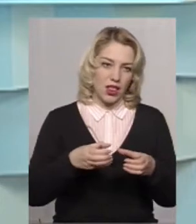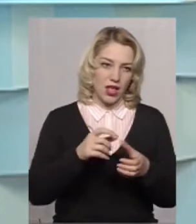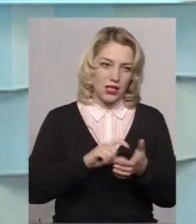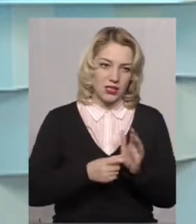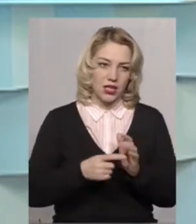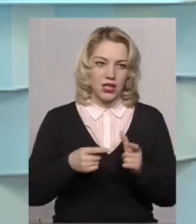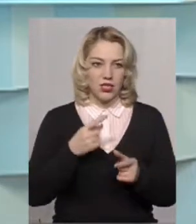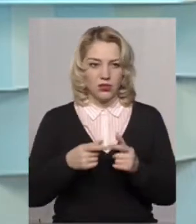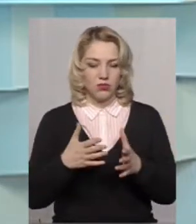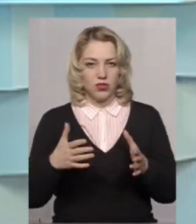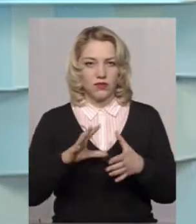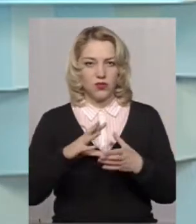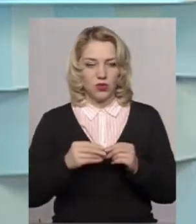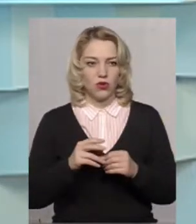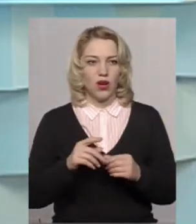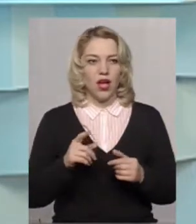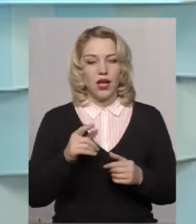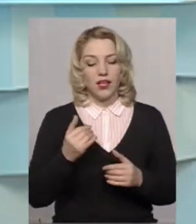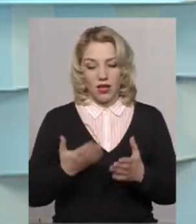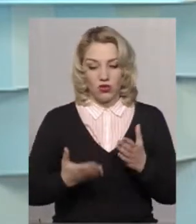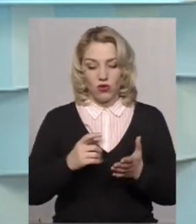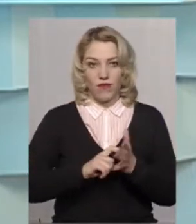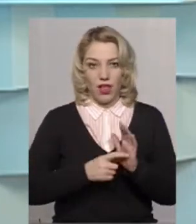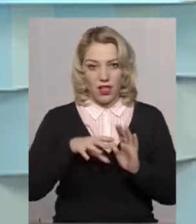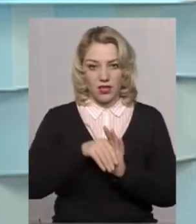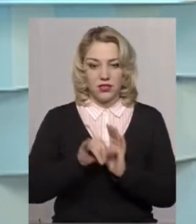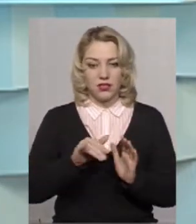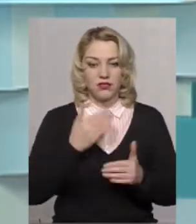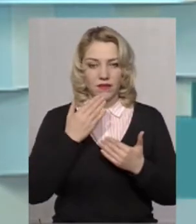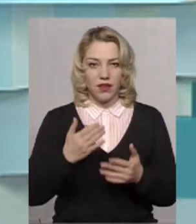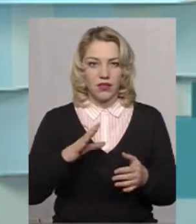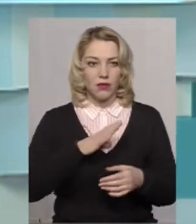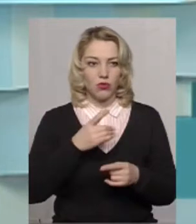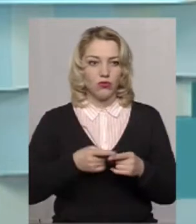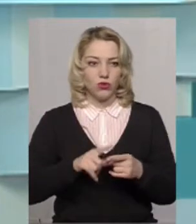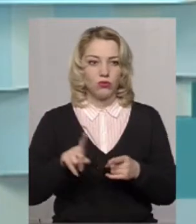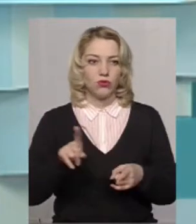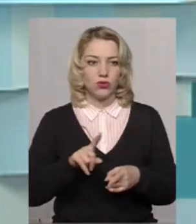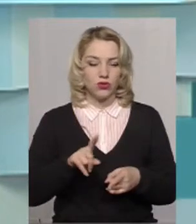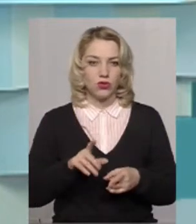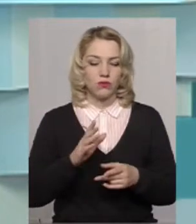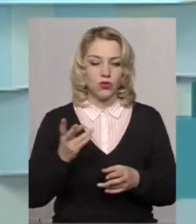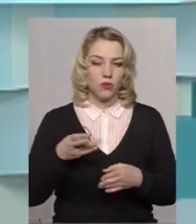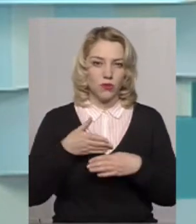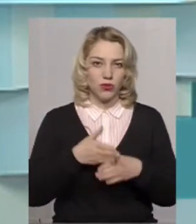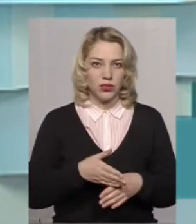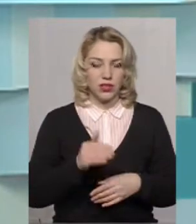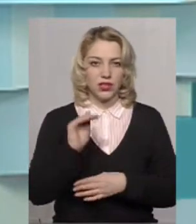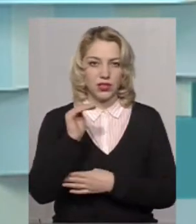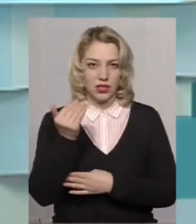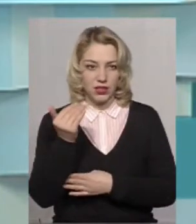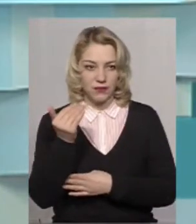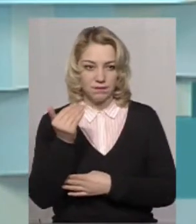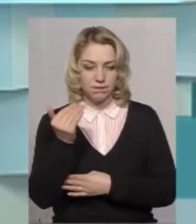чи то більше всього, якщо в класі. І, насправді, звернення полягало саме в тому, щоб допомогти дитині